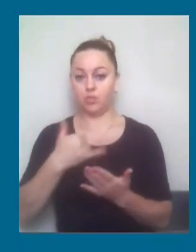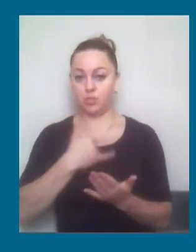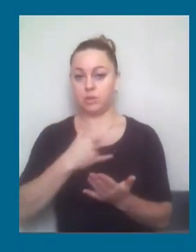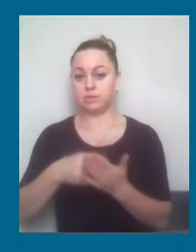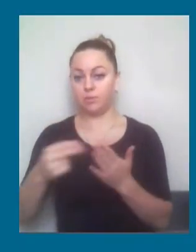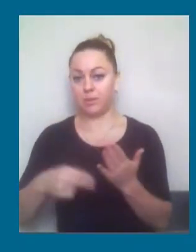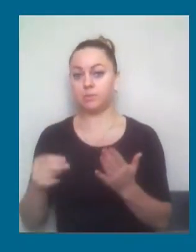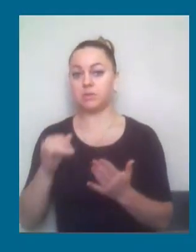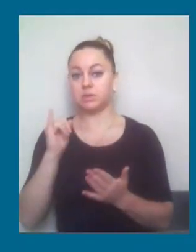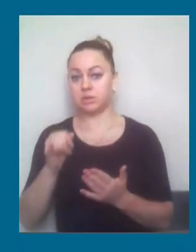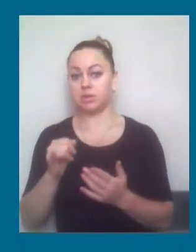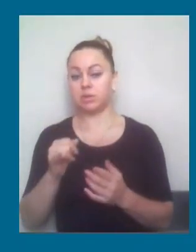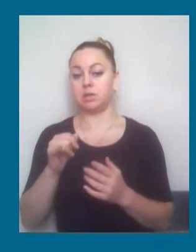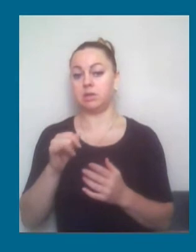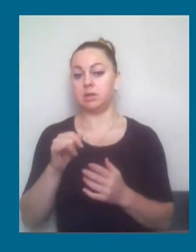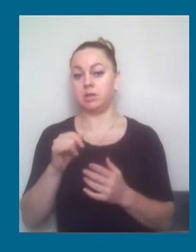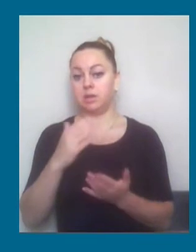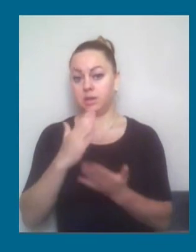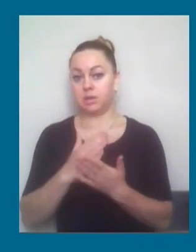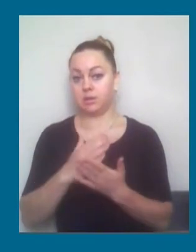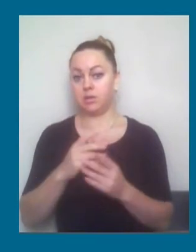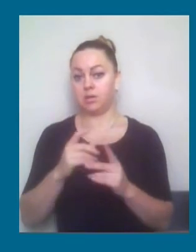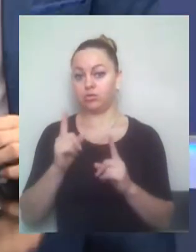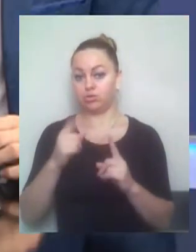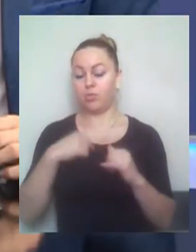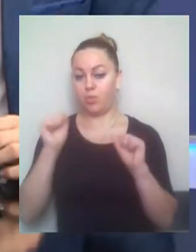її перед складанням цього висновку.